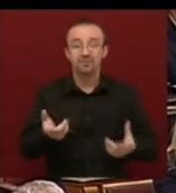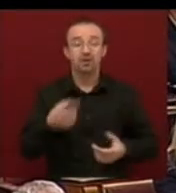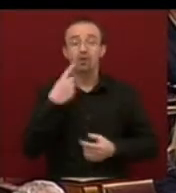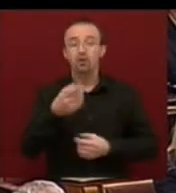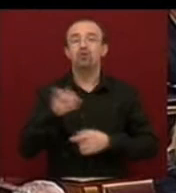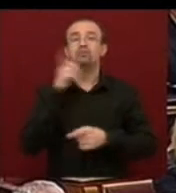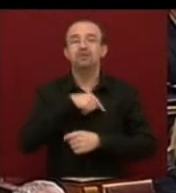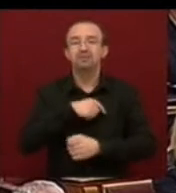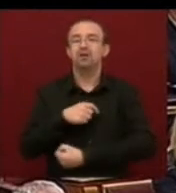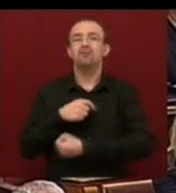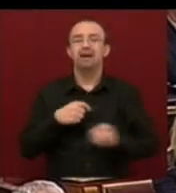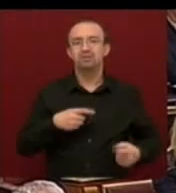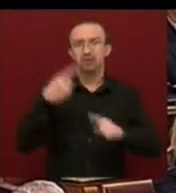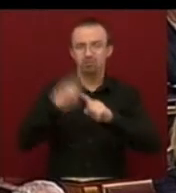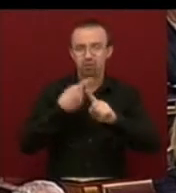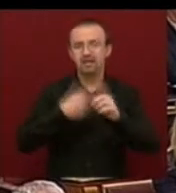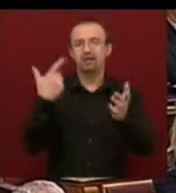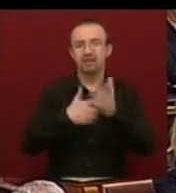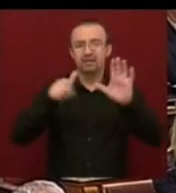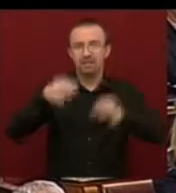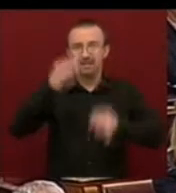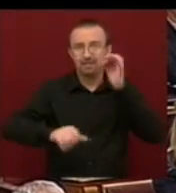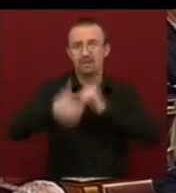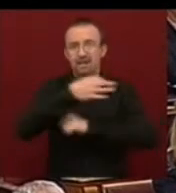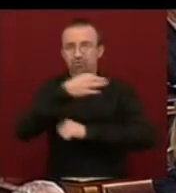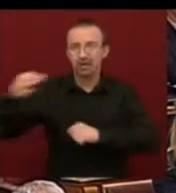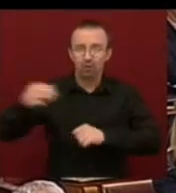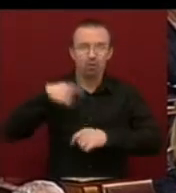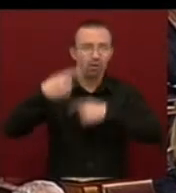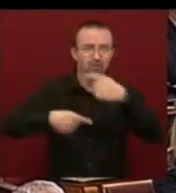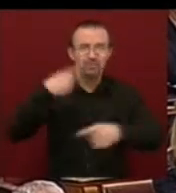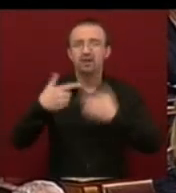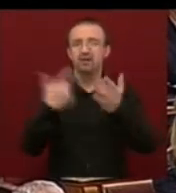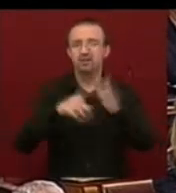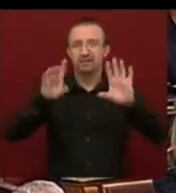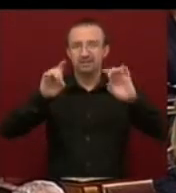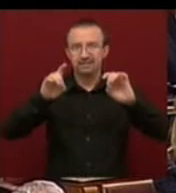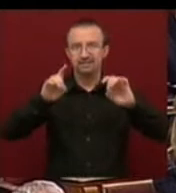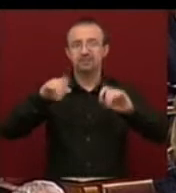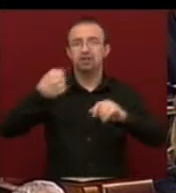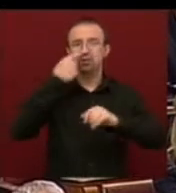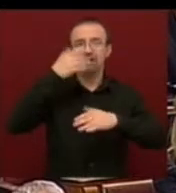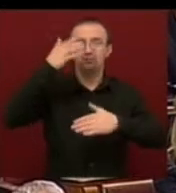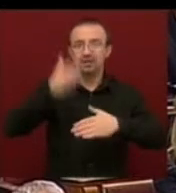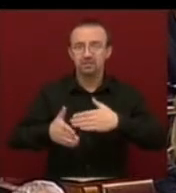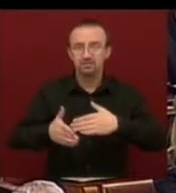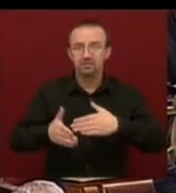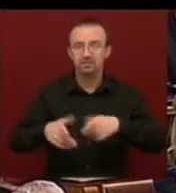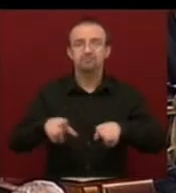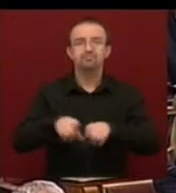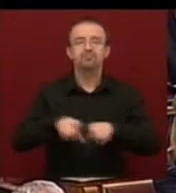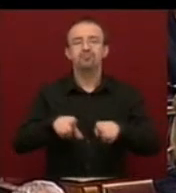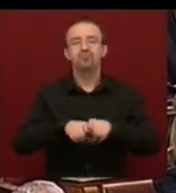politikával 2006. szeptember 1-től kezdve egészen 2010. júniusáig egy